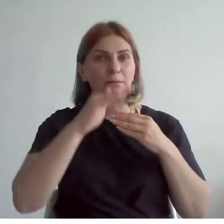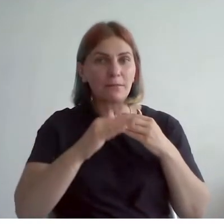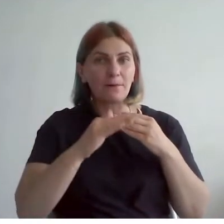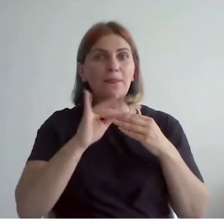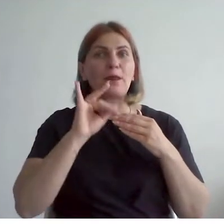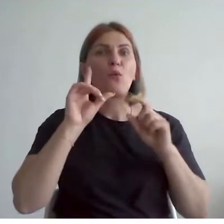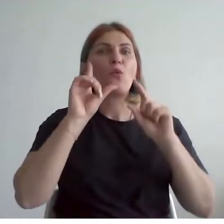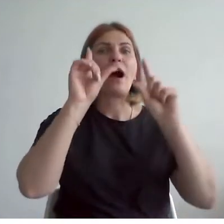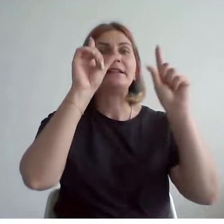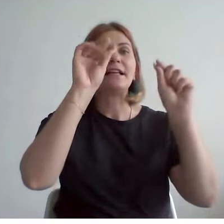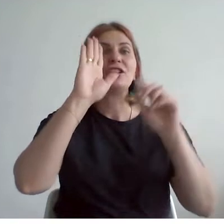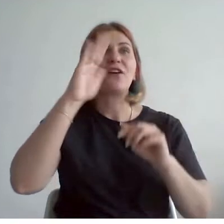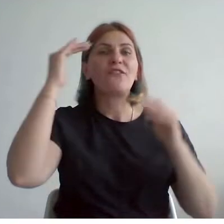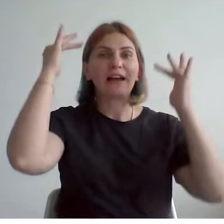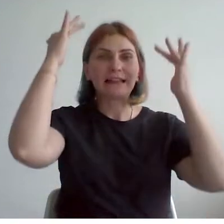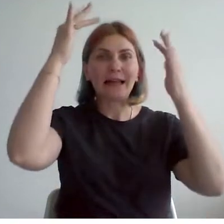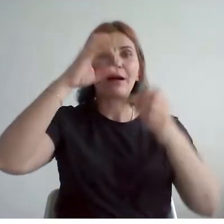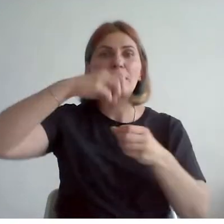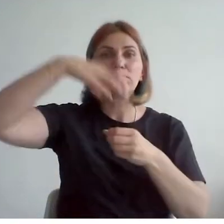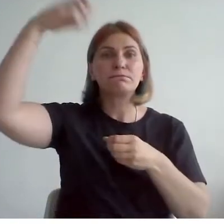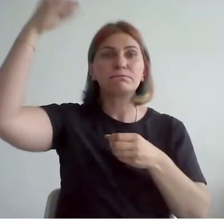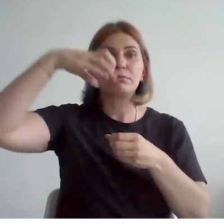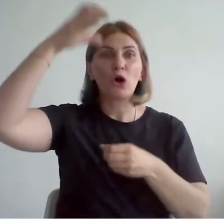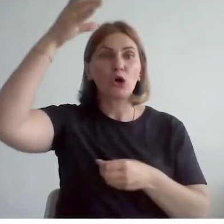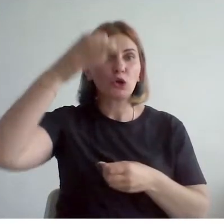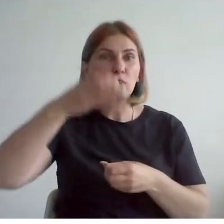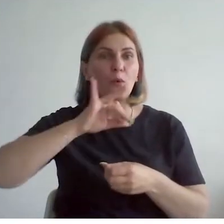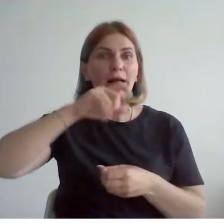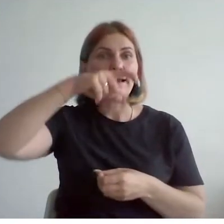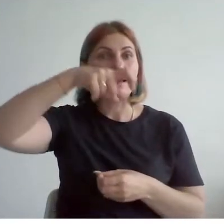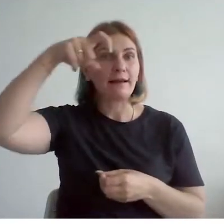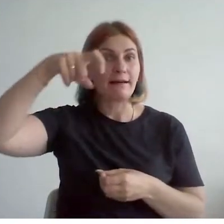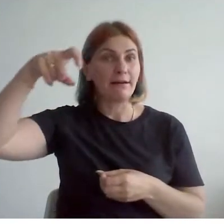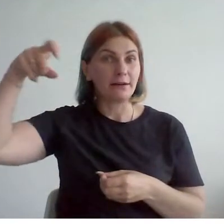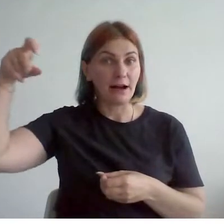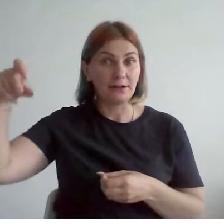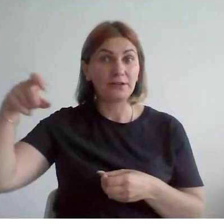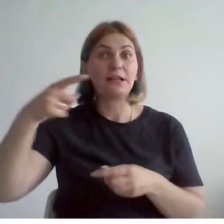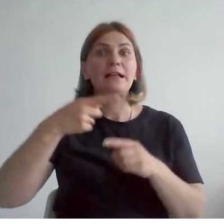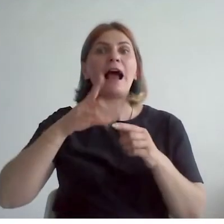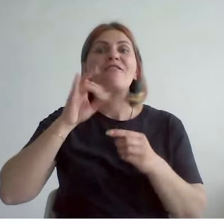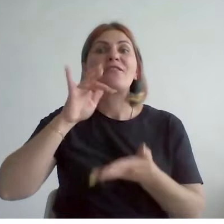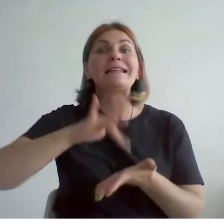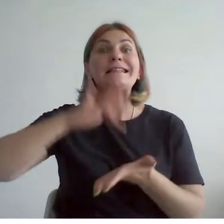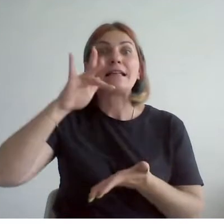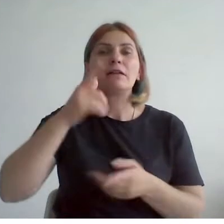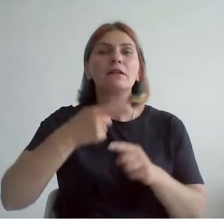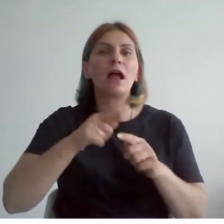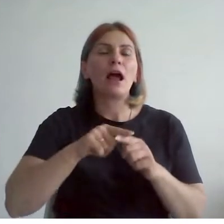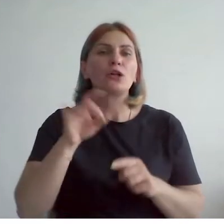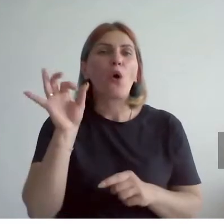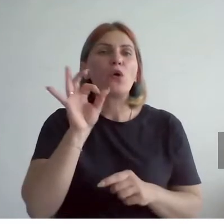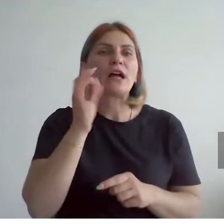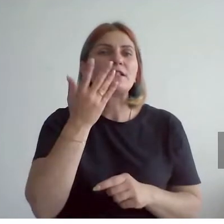дымящие трубы и подъемные краны. В центре композиции круглый солнечный диск ярко-оранжевого